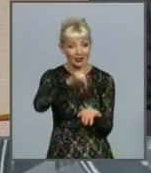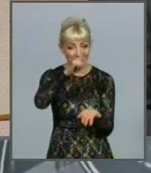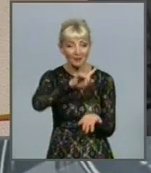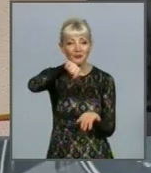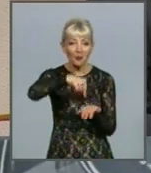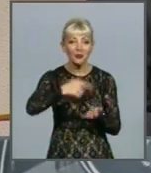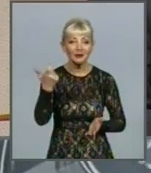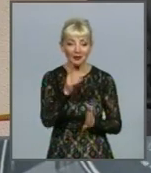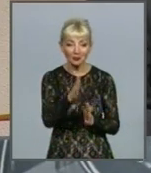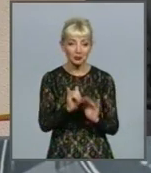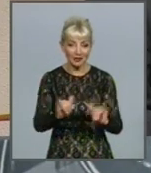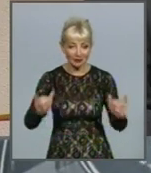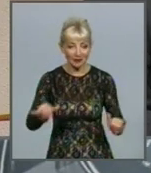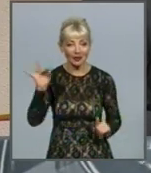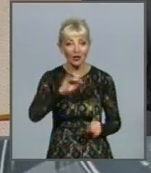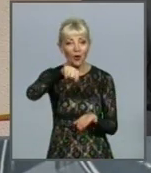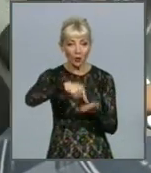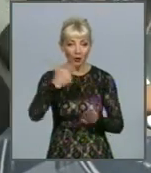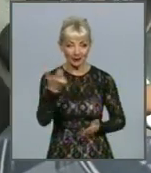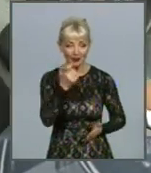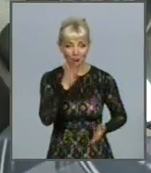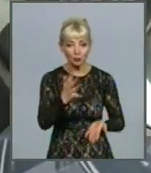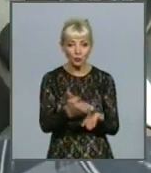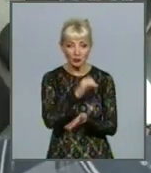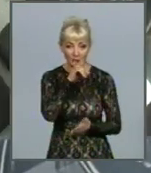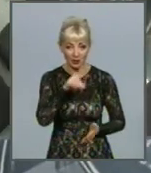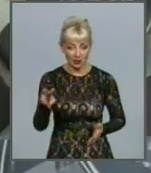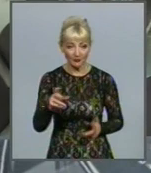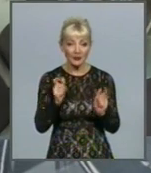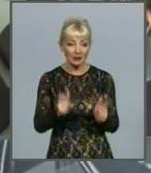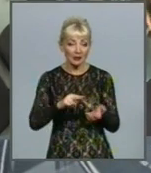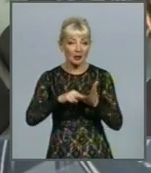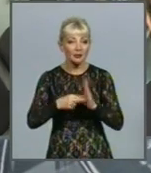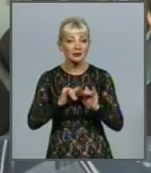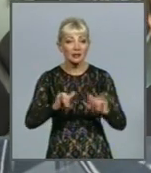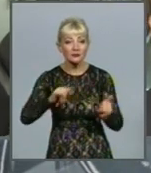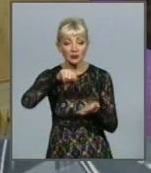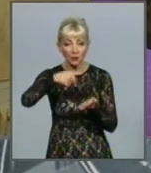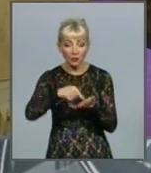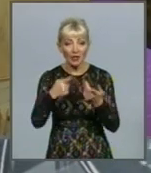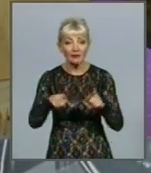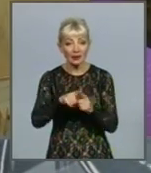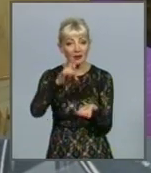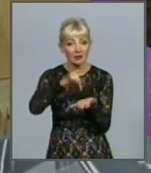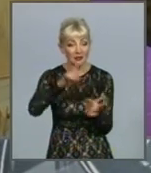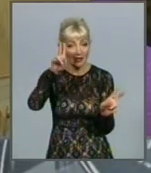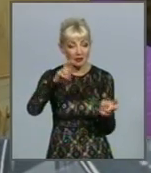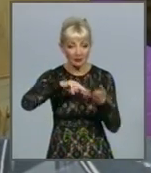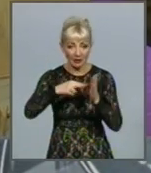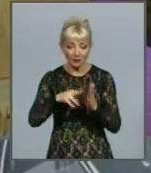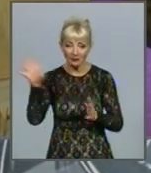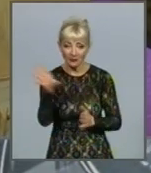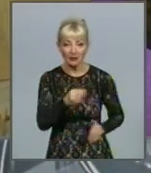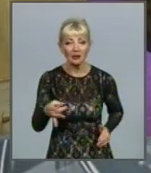Харков буде розвиватися і міст Харков буде успішним». Згідно з концепцією розвитку міста, такі центри планують відкрити у